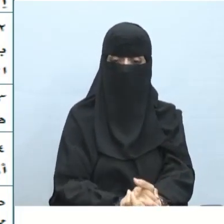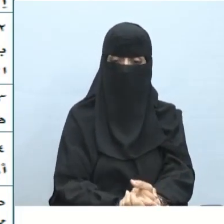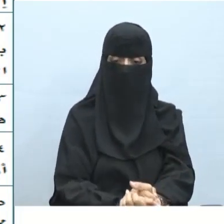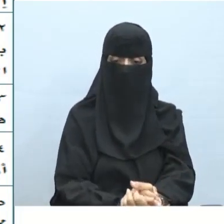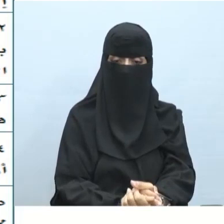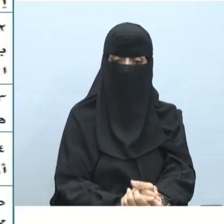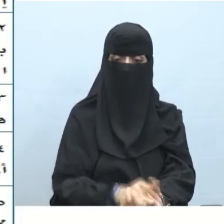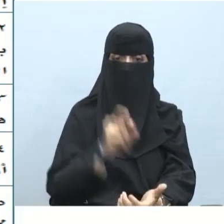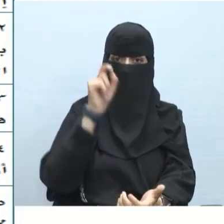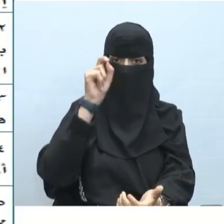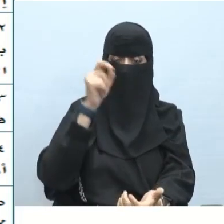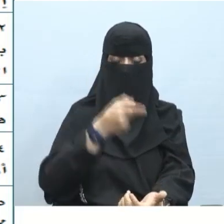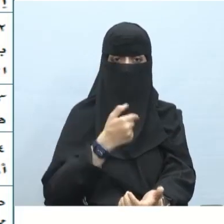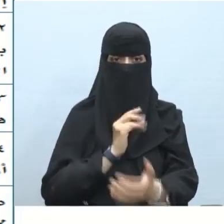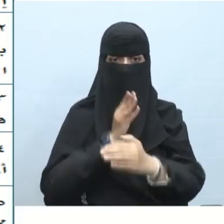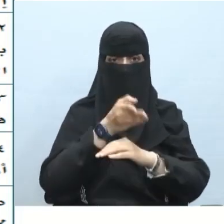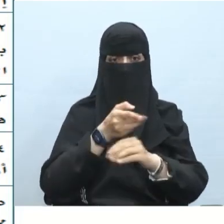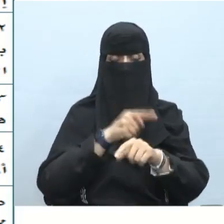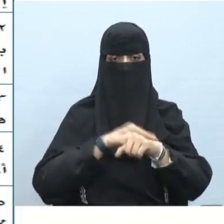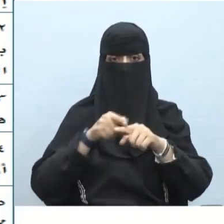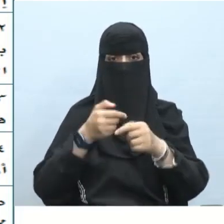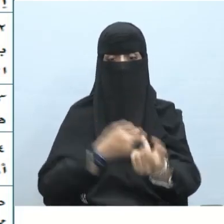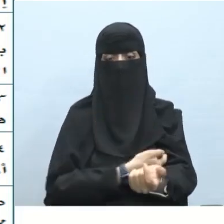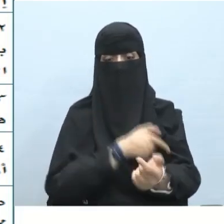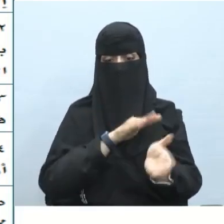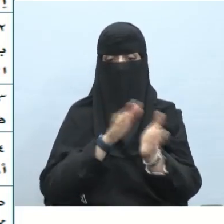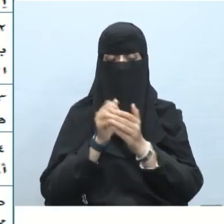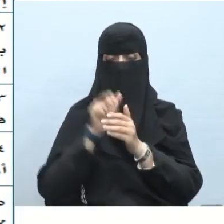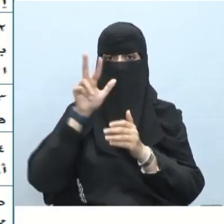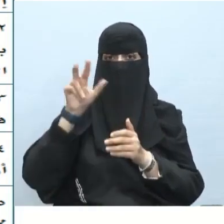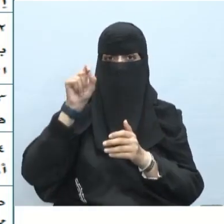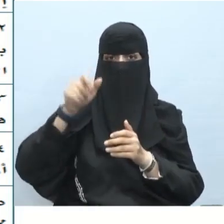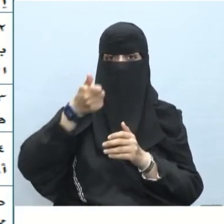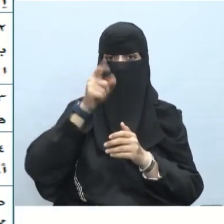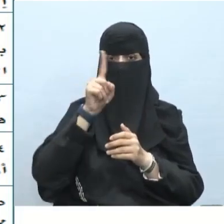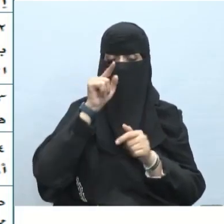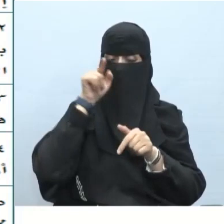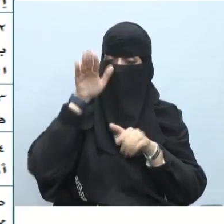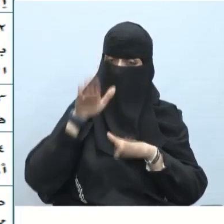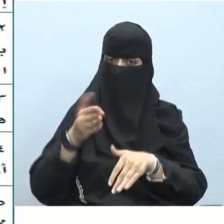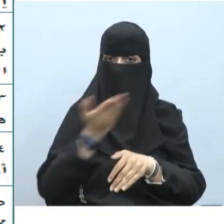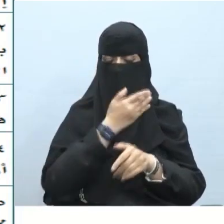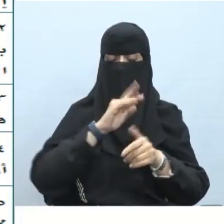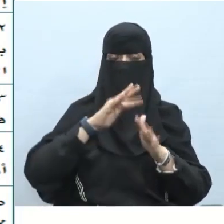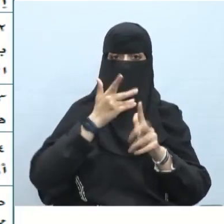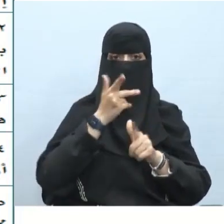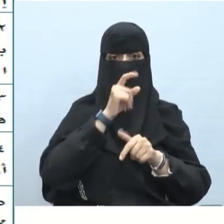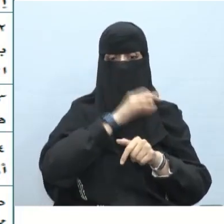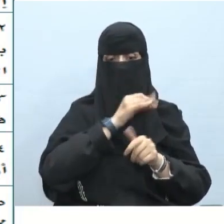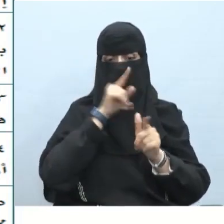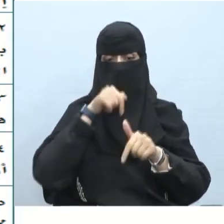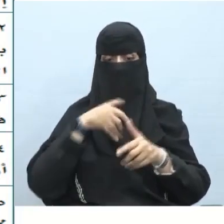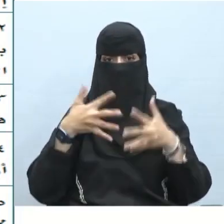فدخل إلى المستشفى إذن فدخل حرف العطف هو الفا ماذا يفيد